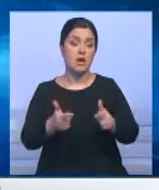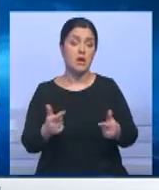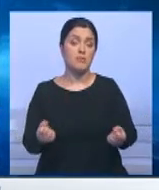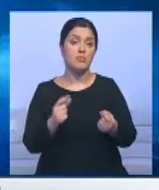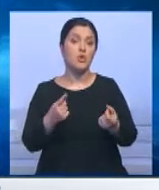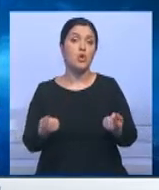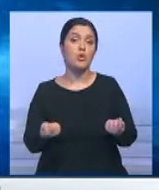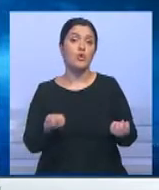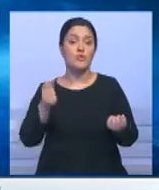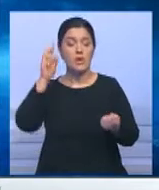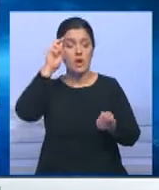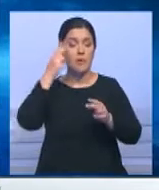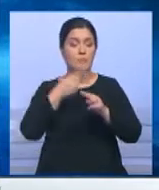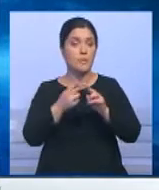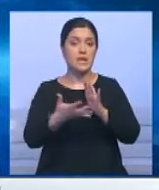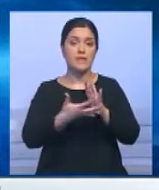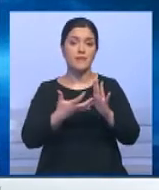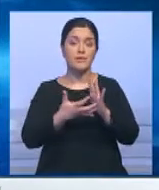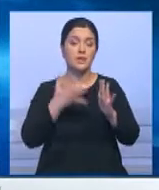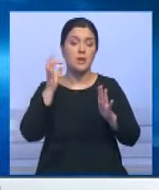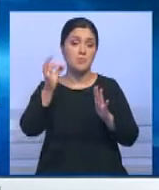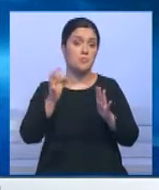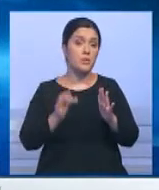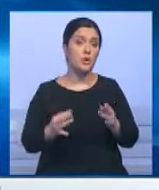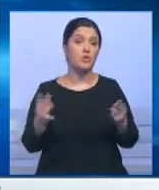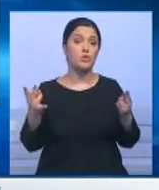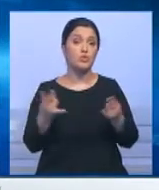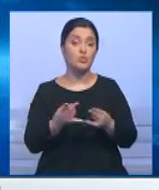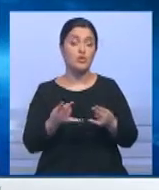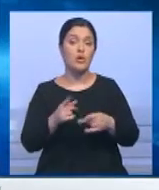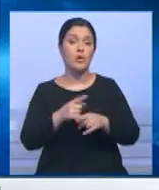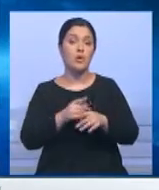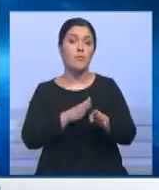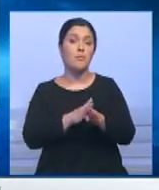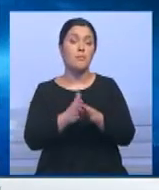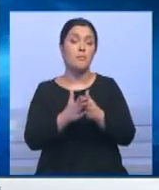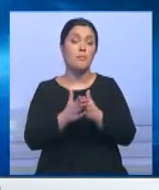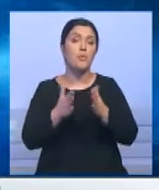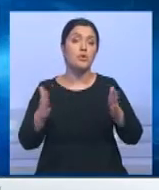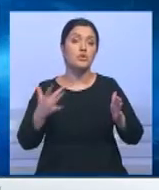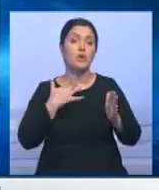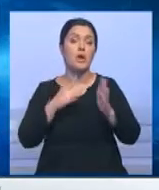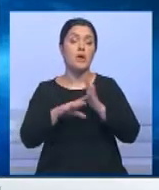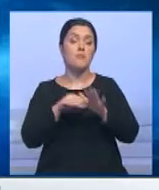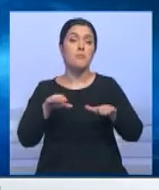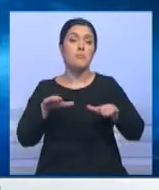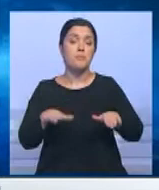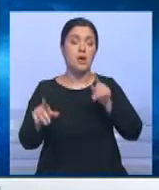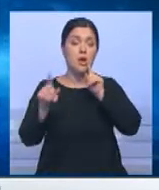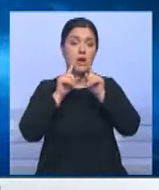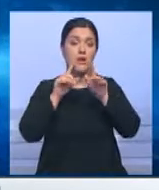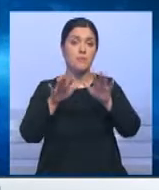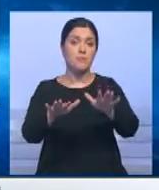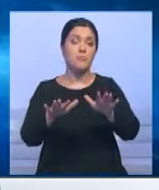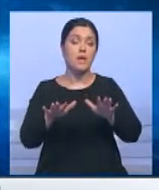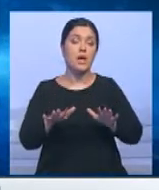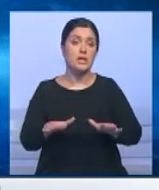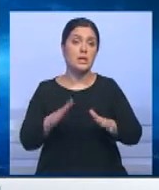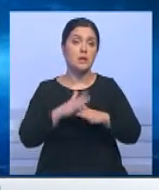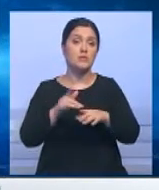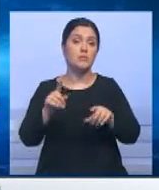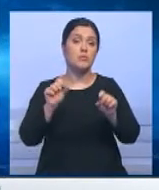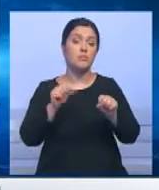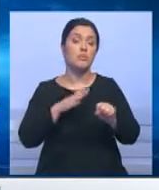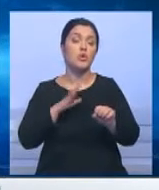руководить страной, этого недостаточно. Необходимо завоевать абсолютное большинство мест в парламенте и в сложившейся ситуации это